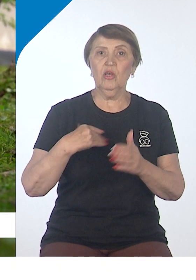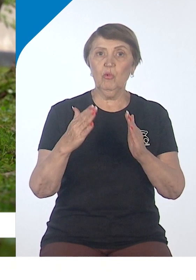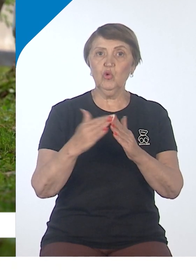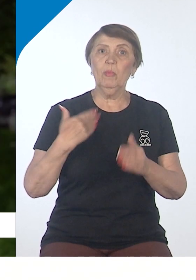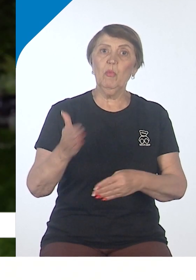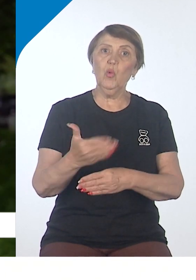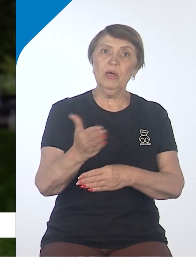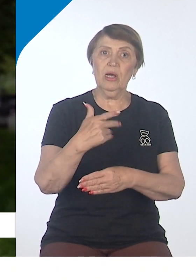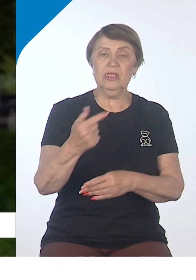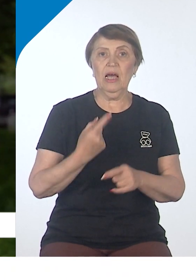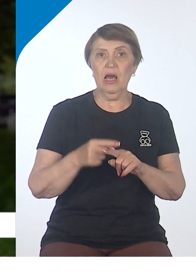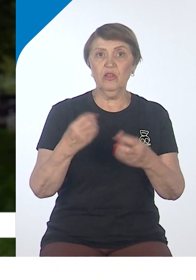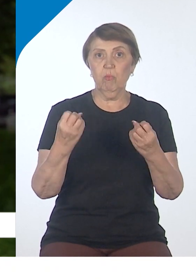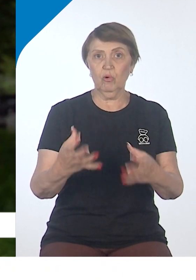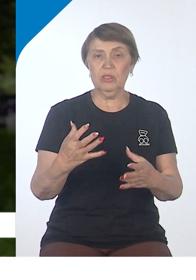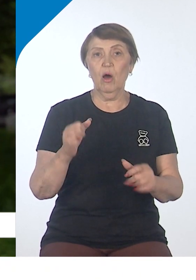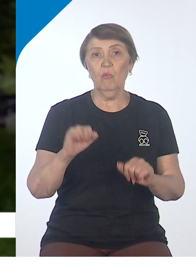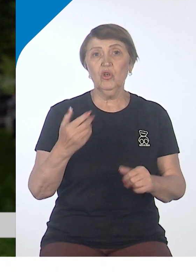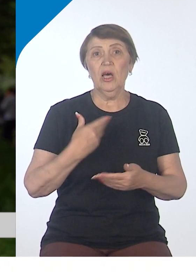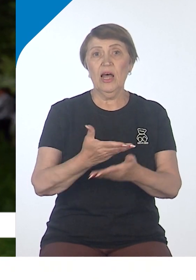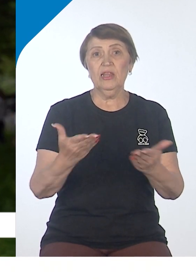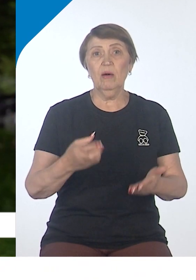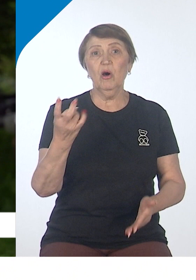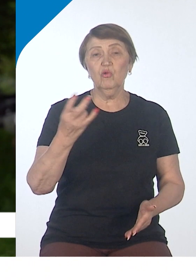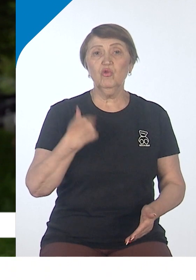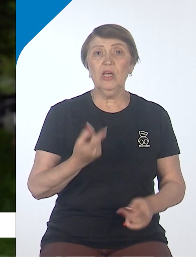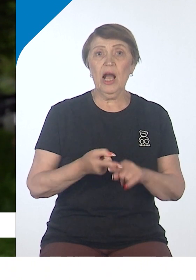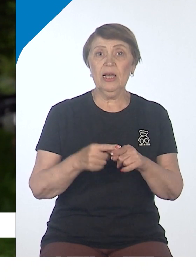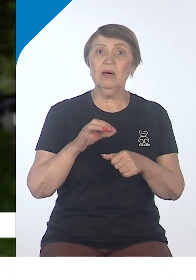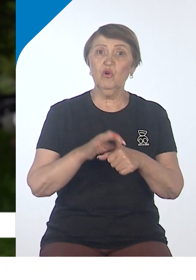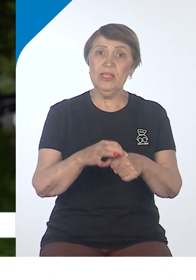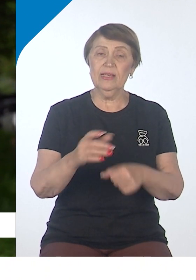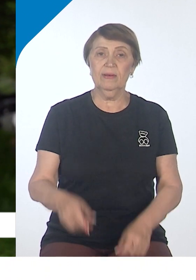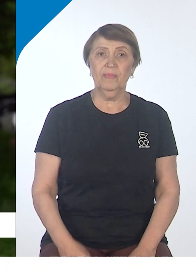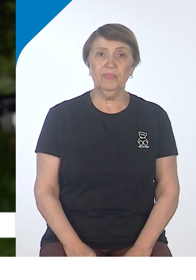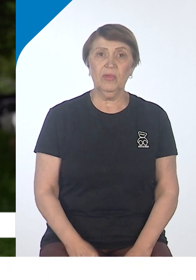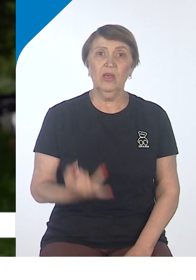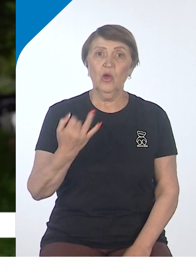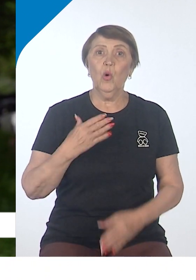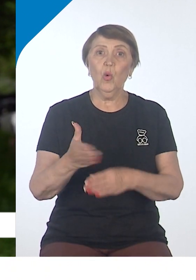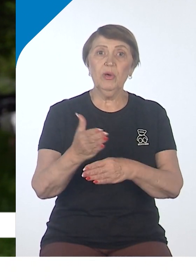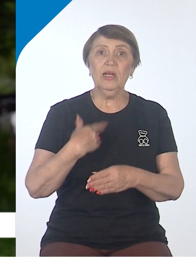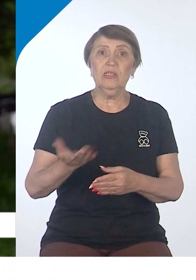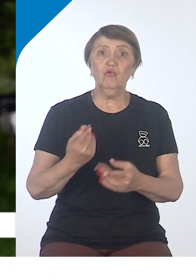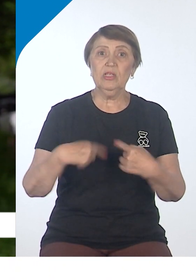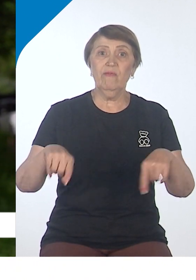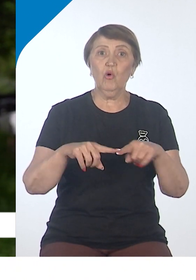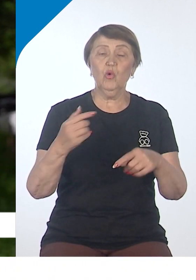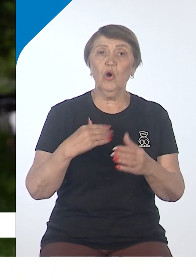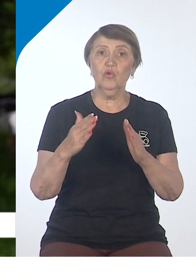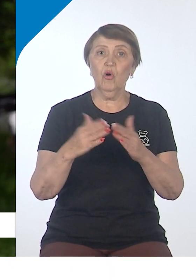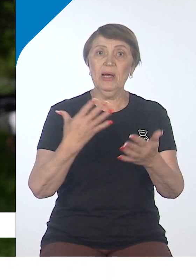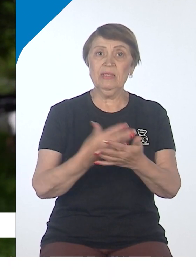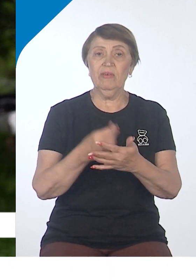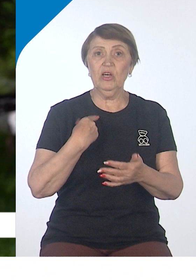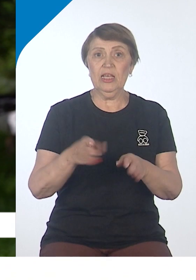И это просто норма. Может быть, нам уже стоит к этому идти и убираться вокруг дома, возле дома. И